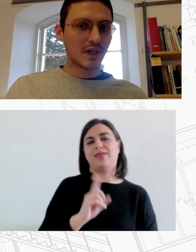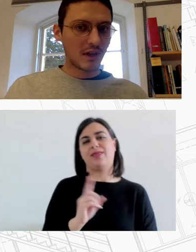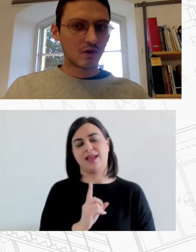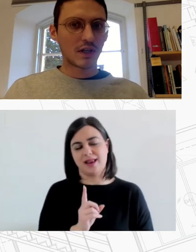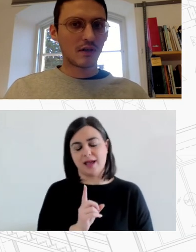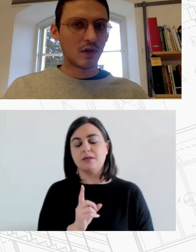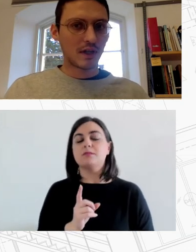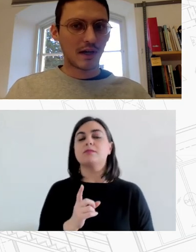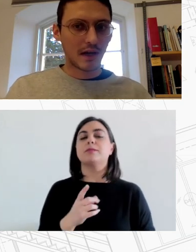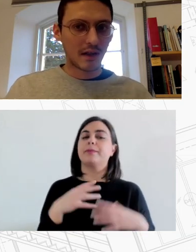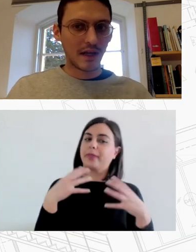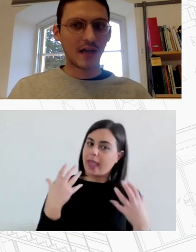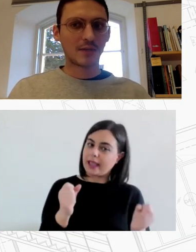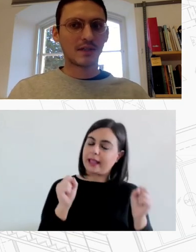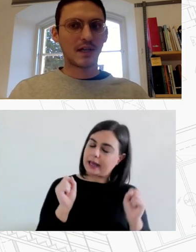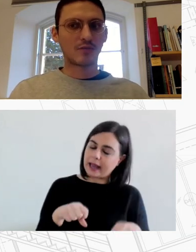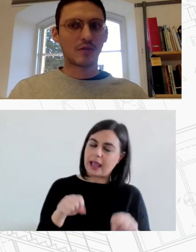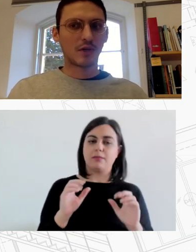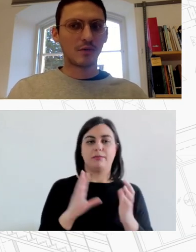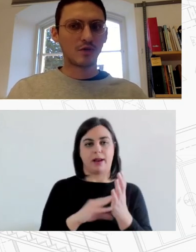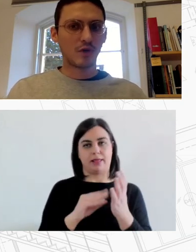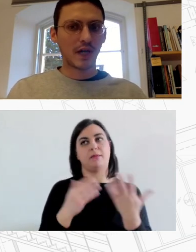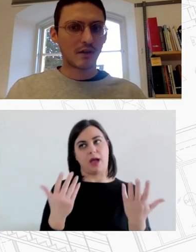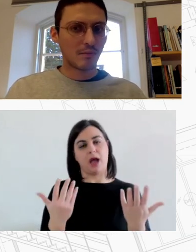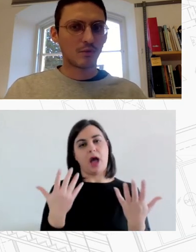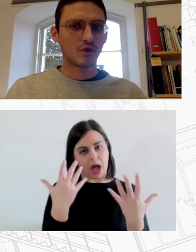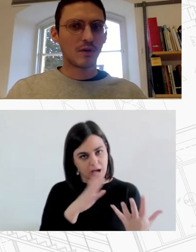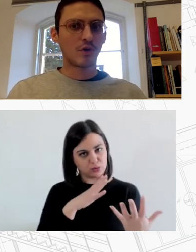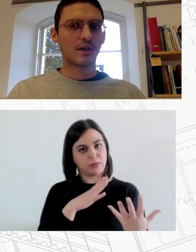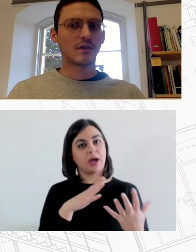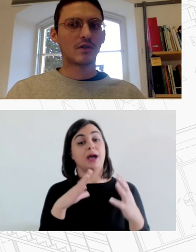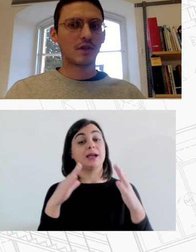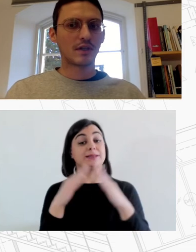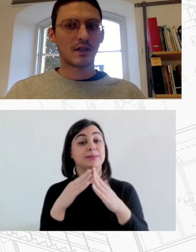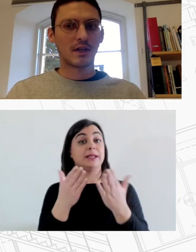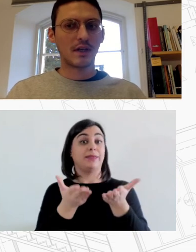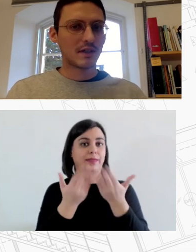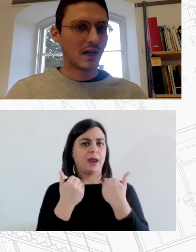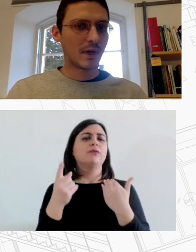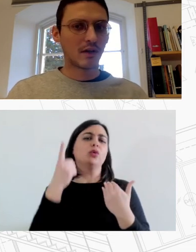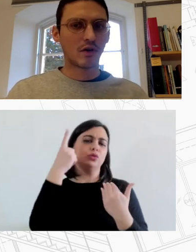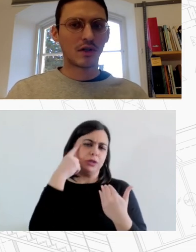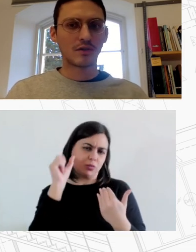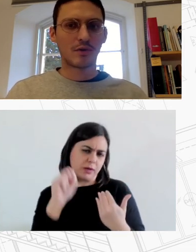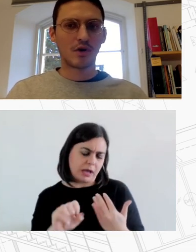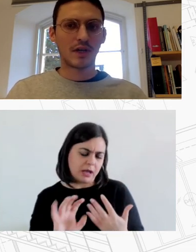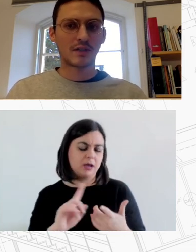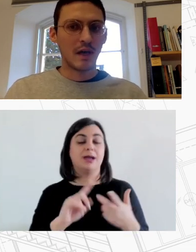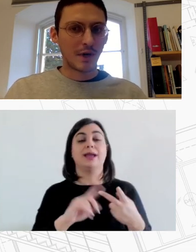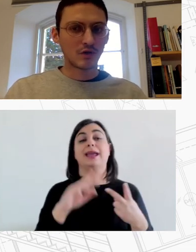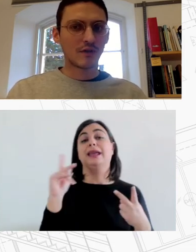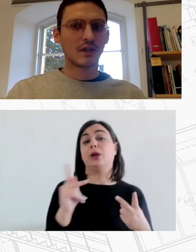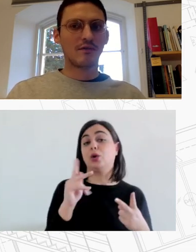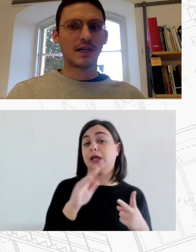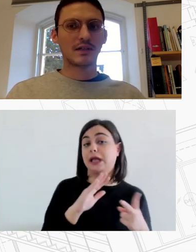γίνονται κοινώς κατανοητά δηλαδή η έλλειψη στέγης που αντιμετωπίζουν πολλοί άνθρωποι, η απουσία πολιτικής της κοινωνικής κατοικίας η ελληματικότητα της πρόνοιας